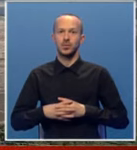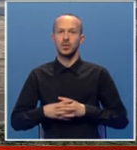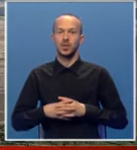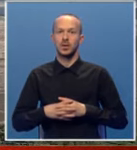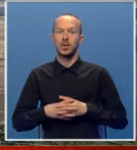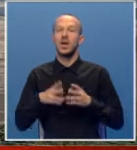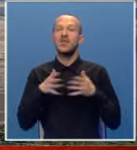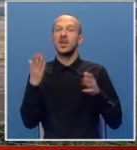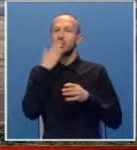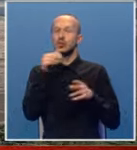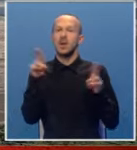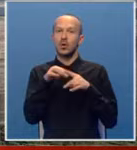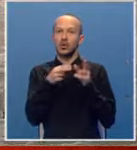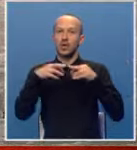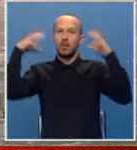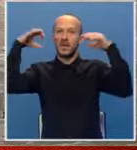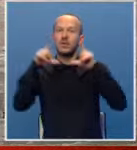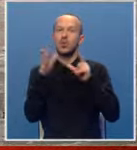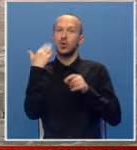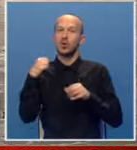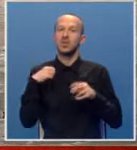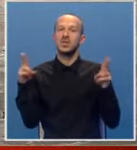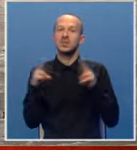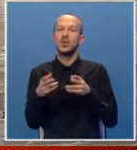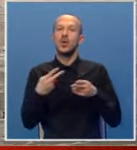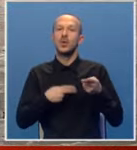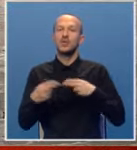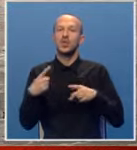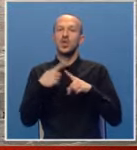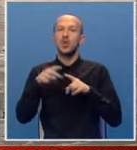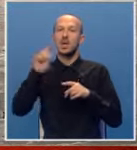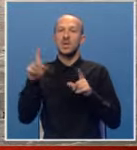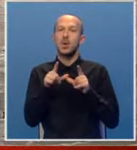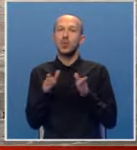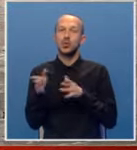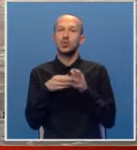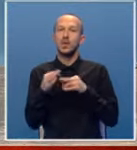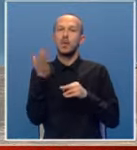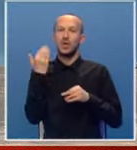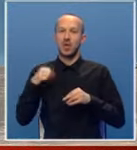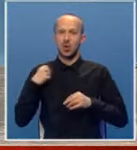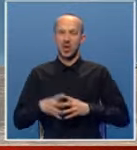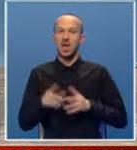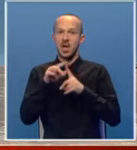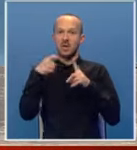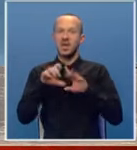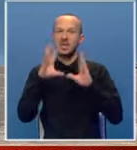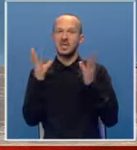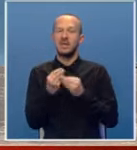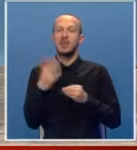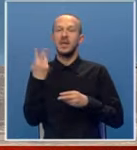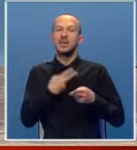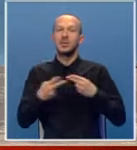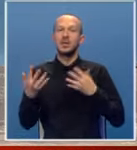Ekstremna suša i mala količina padavina u protekloj godini smanjili su proizvodnju u hidroelektranama u odnosu na prethodne godine. Ipak svih pet